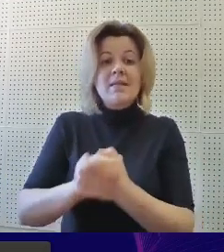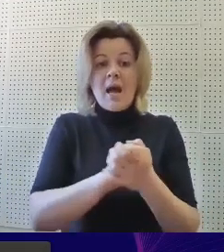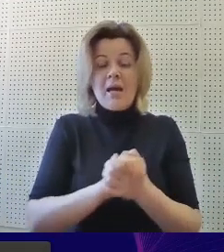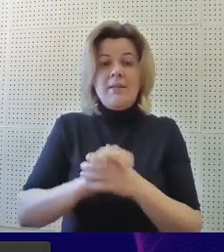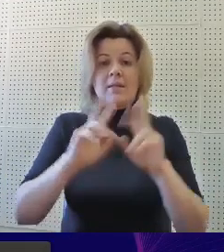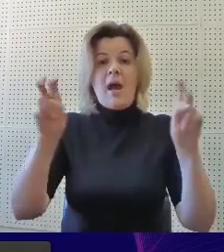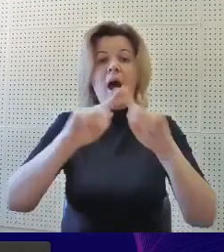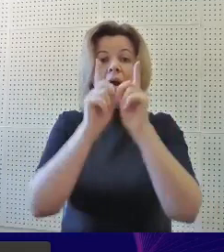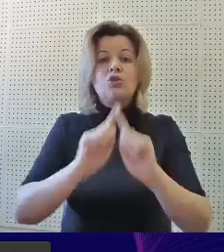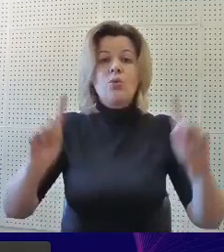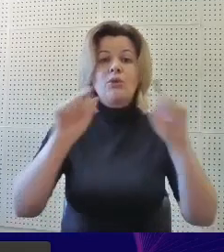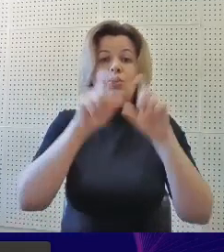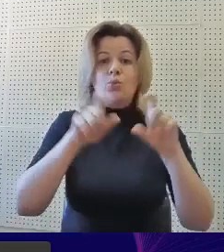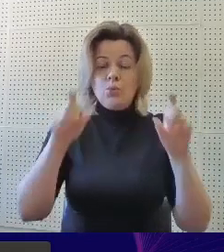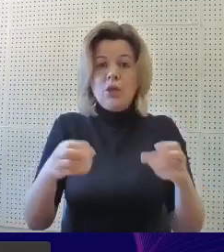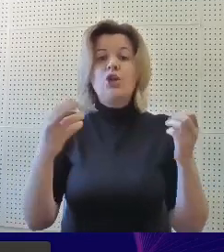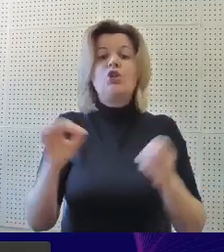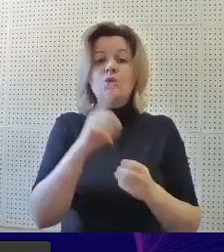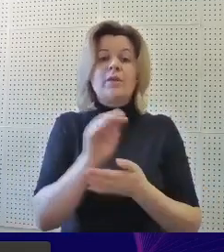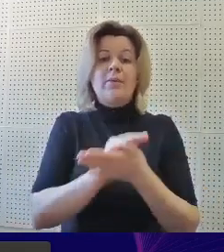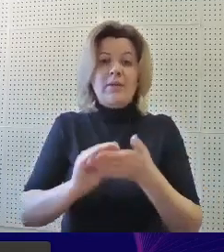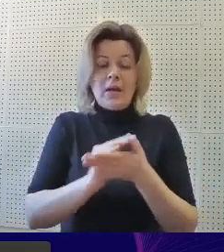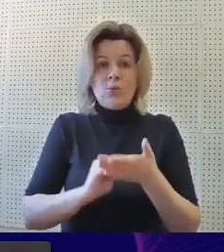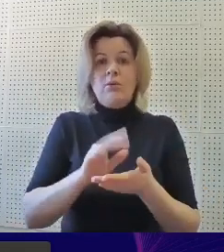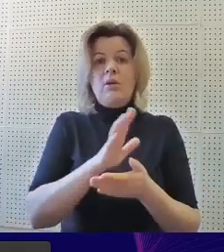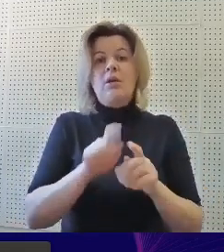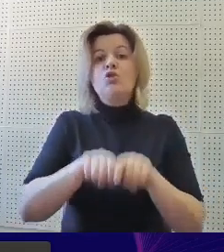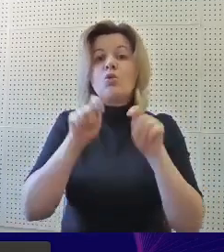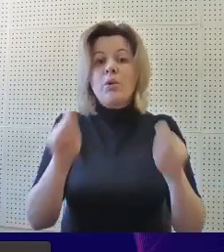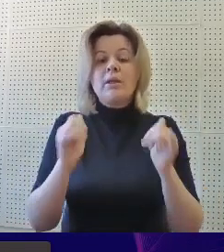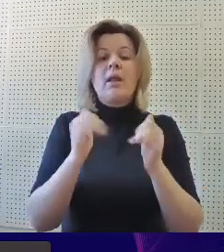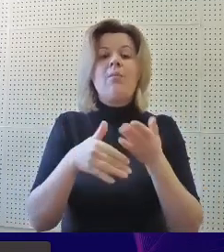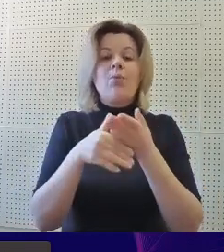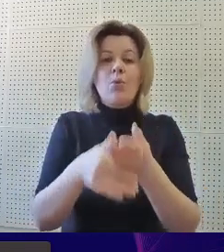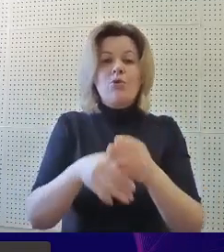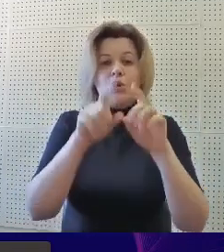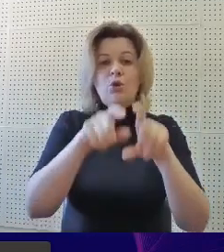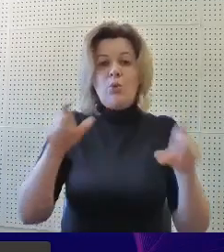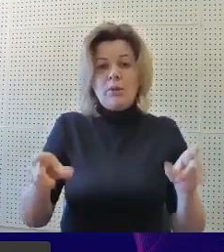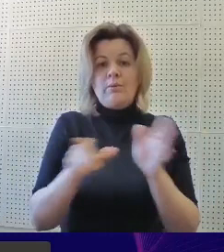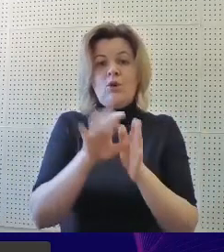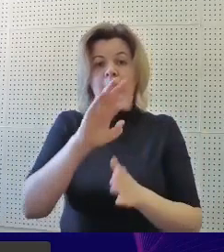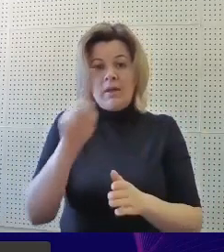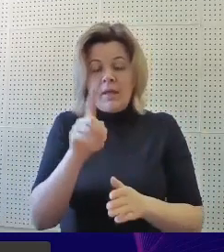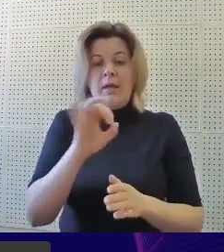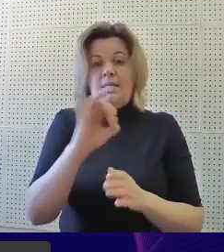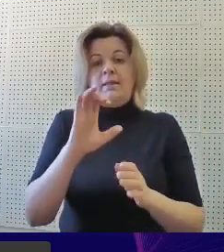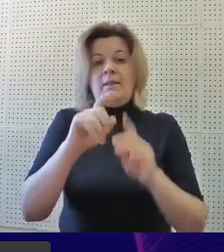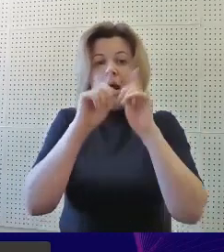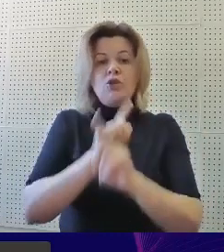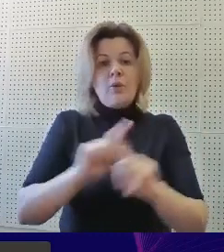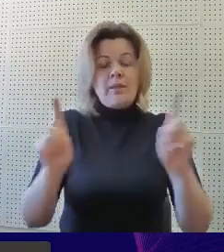Ассоциация «Особые люди» – она, ещё раз повторюсь, создана для помощи людей с ОВЗ и